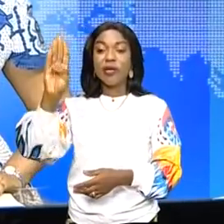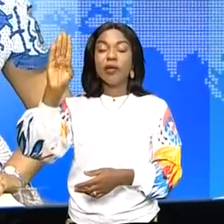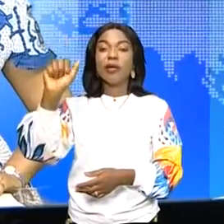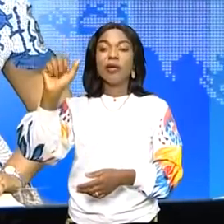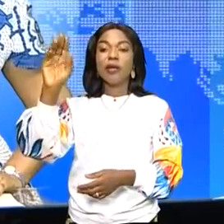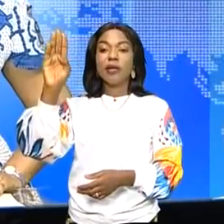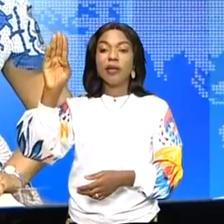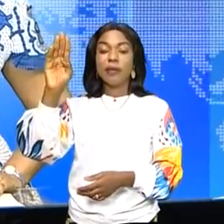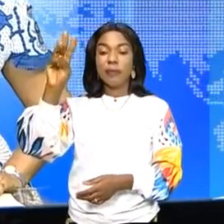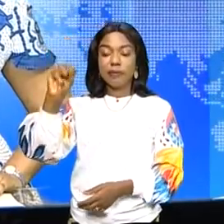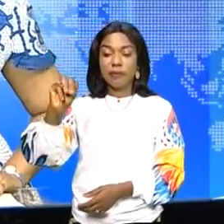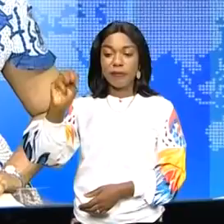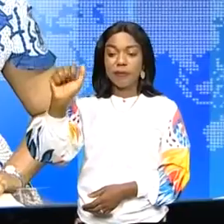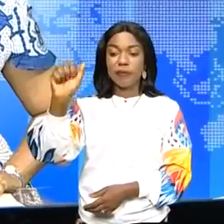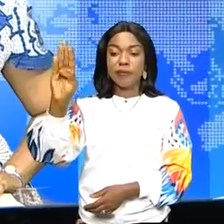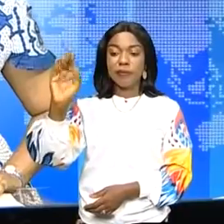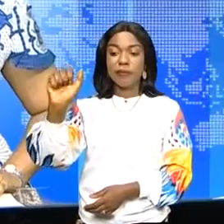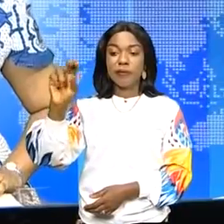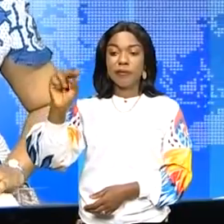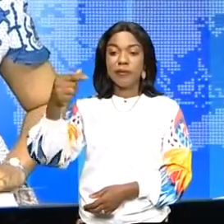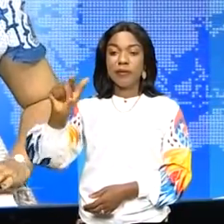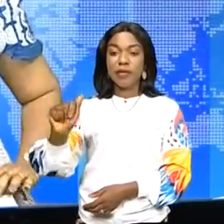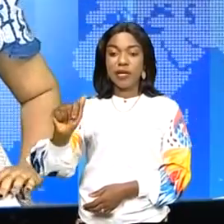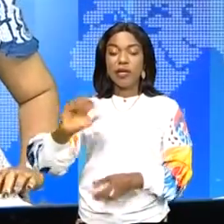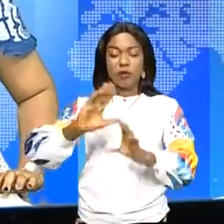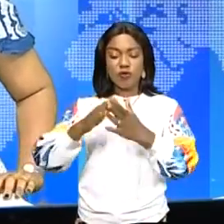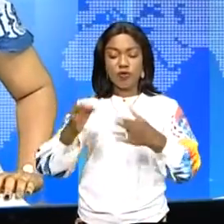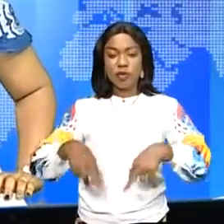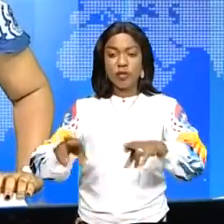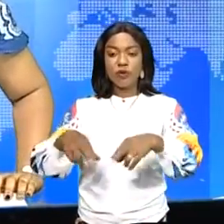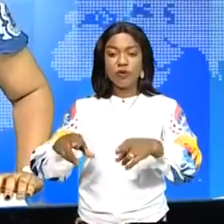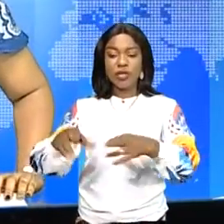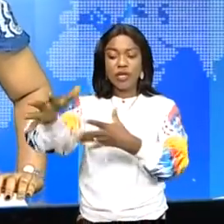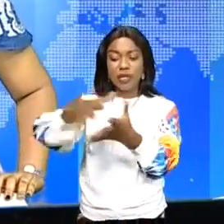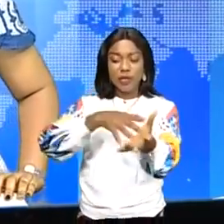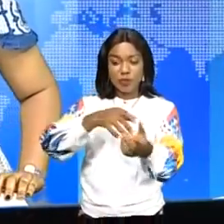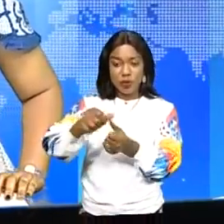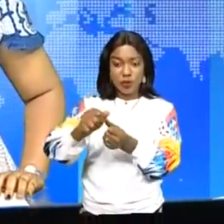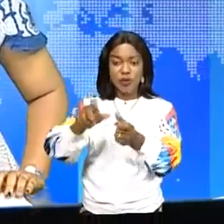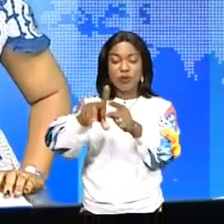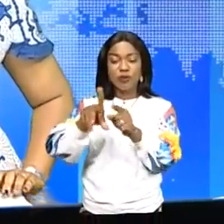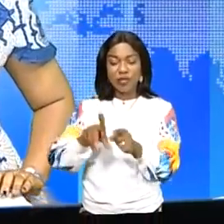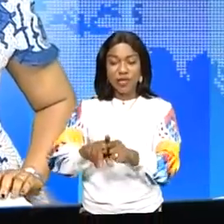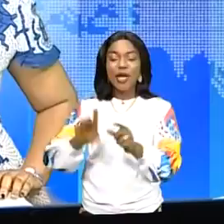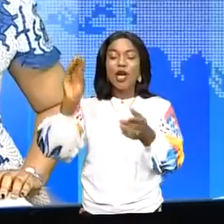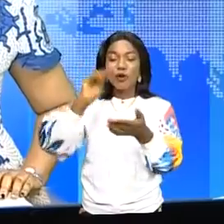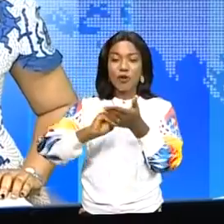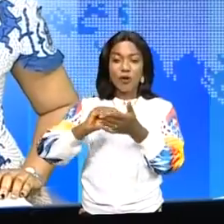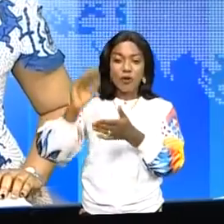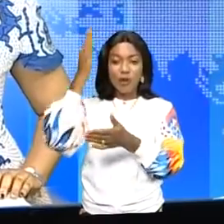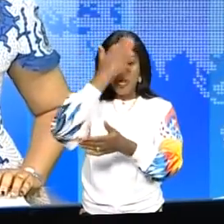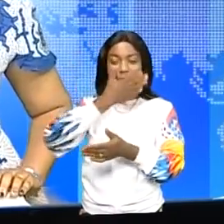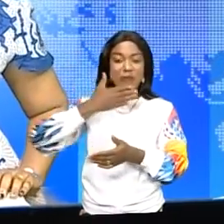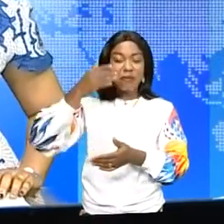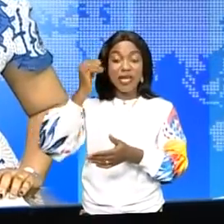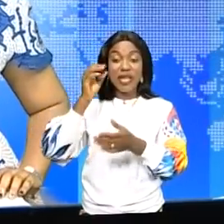qui mènent vers ce centre qui soigne les anémiques sont complètement détruites. Et les belles images de ce soir nous proviennent de Ilebo